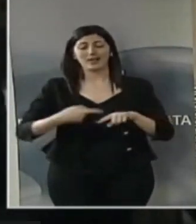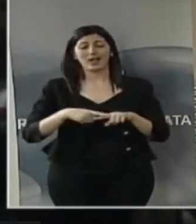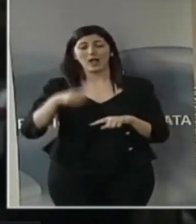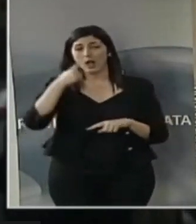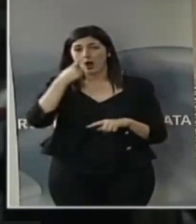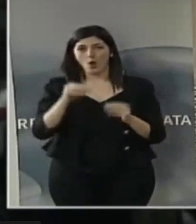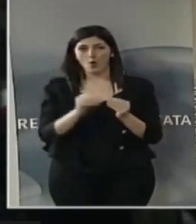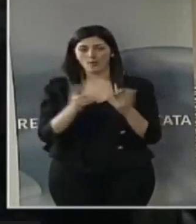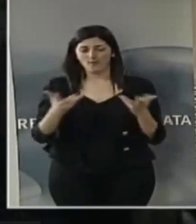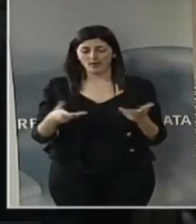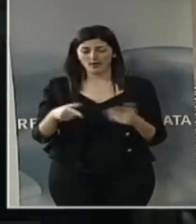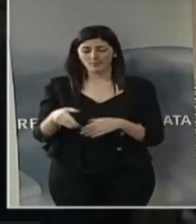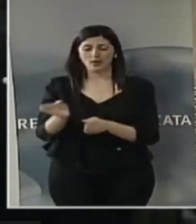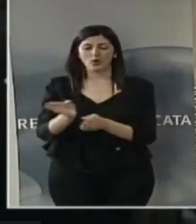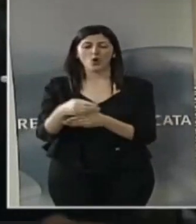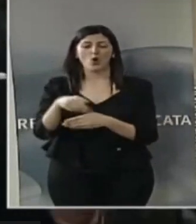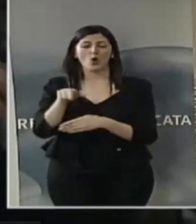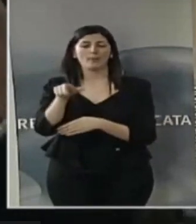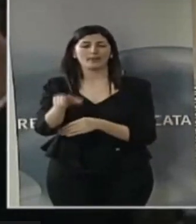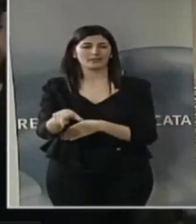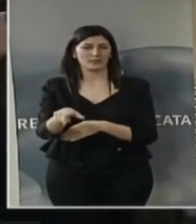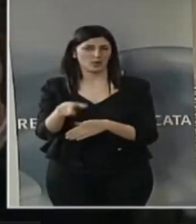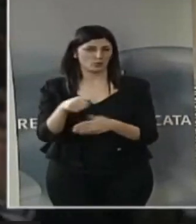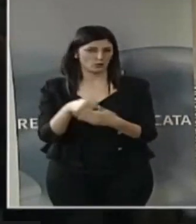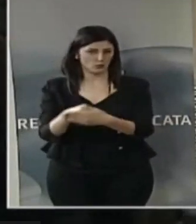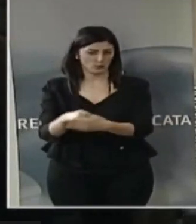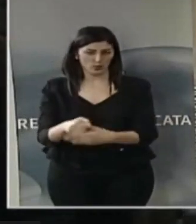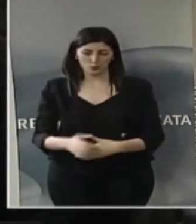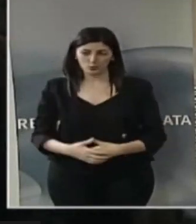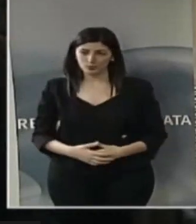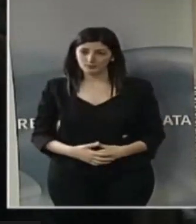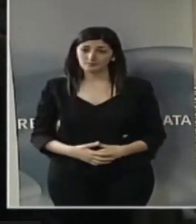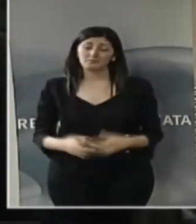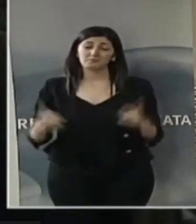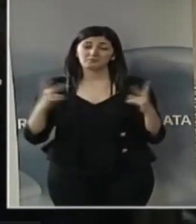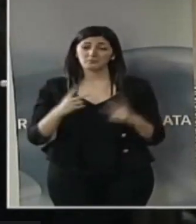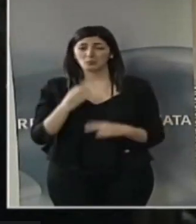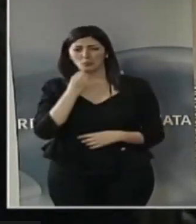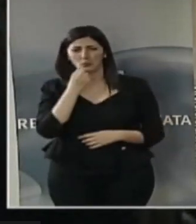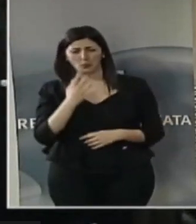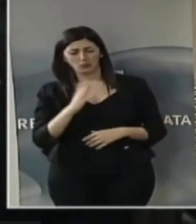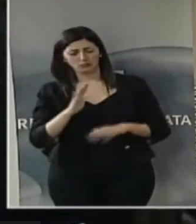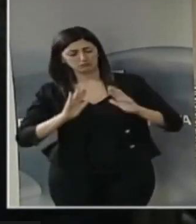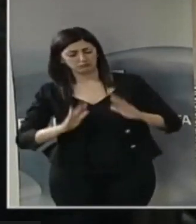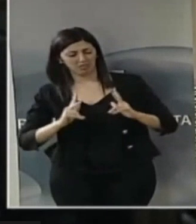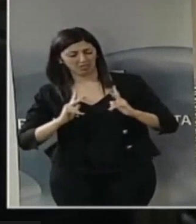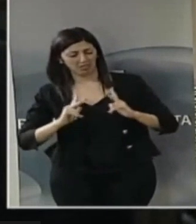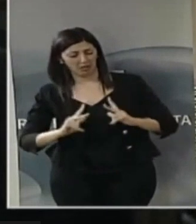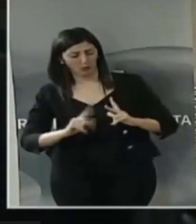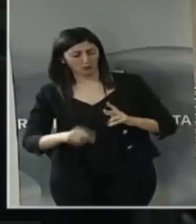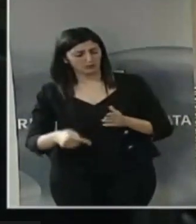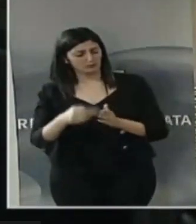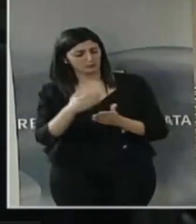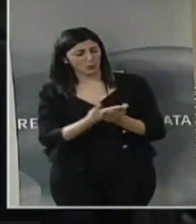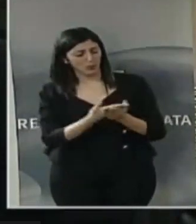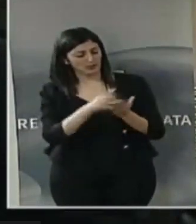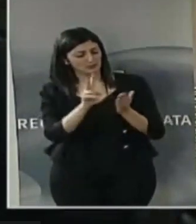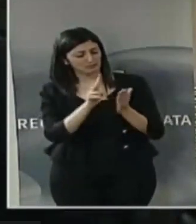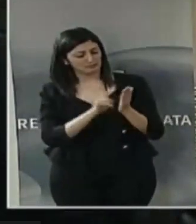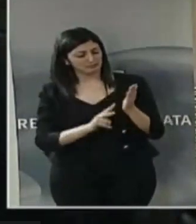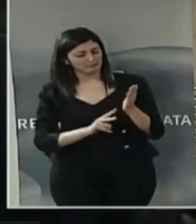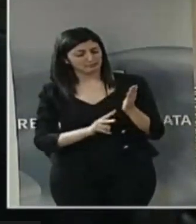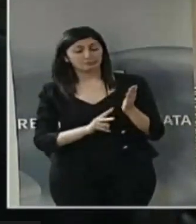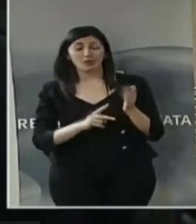comparto agricolo. Mi sono messo lì buono a leggere i documenti, ad attendere un